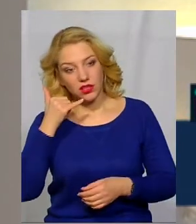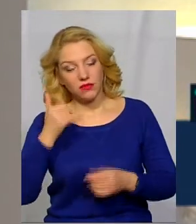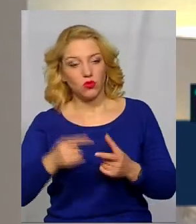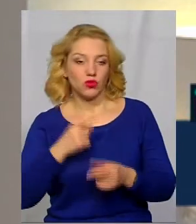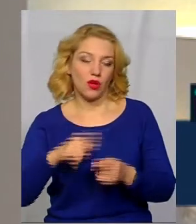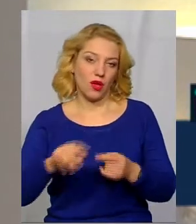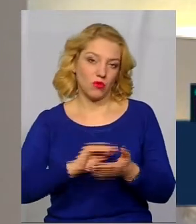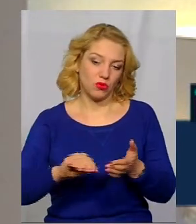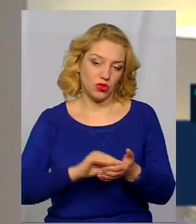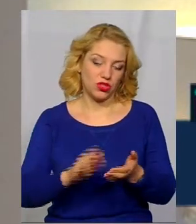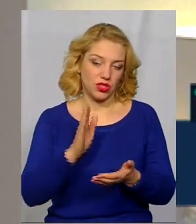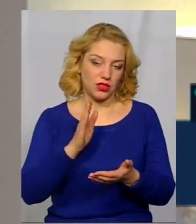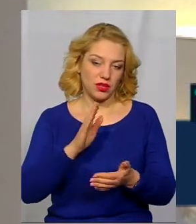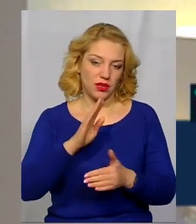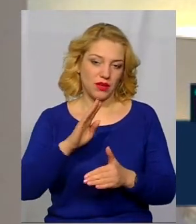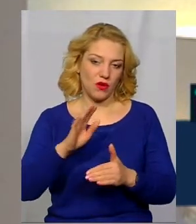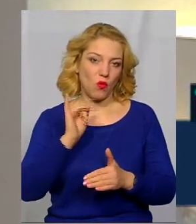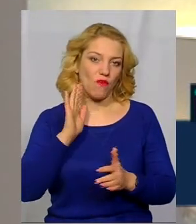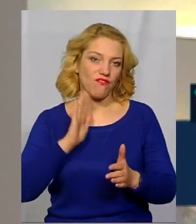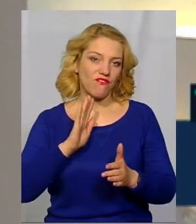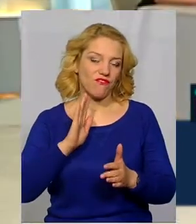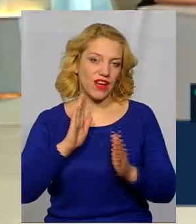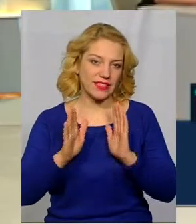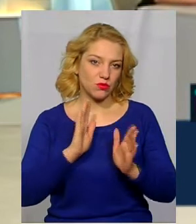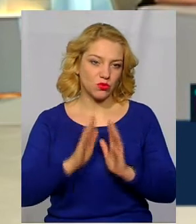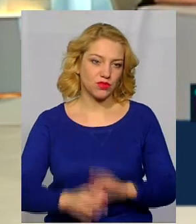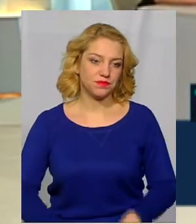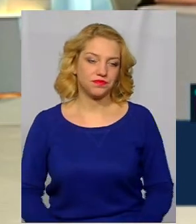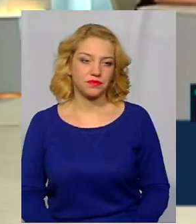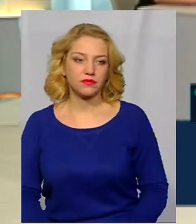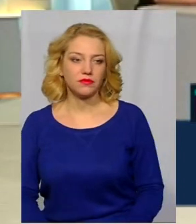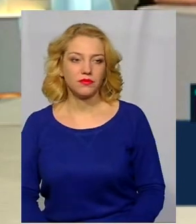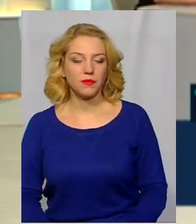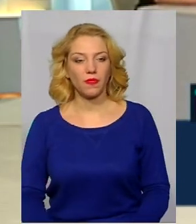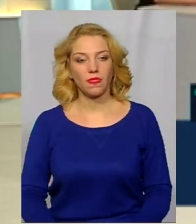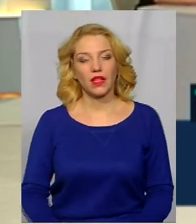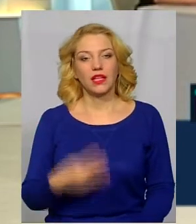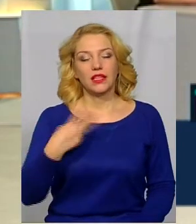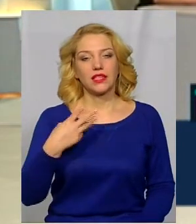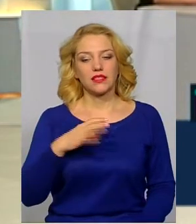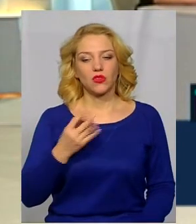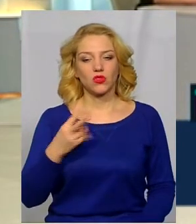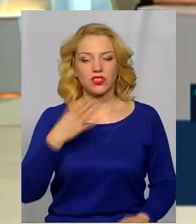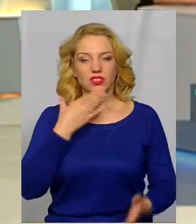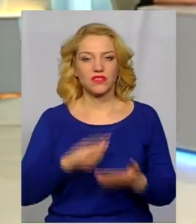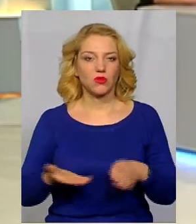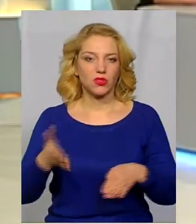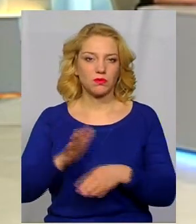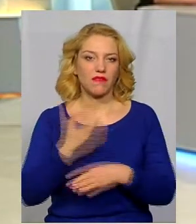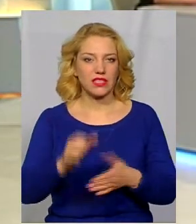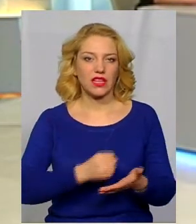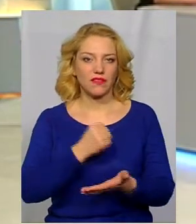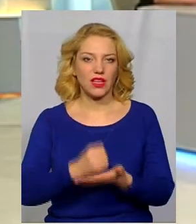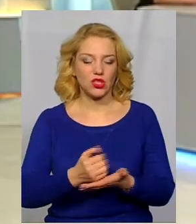у коментарях, підпрямою трансляцією у мережі Фейсбук. Пане Дмитре, 30 січня своїм розпорядженням ви